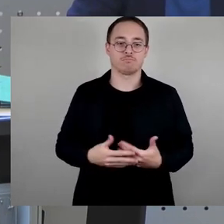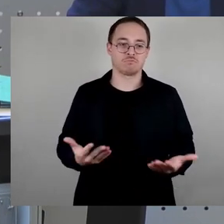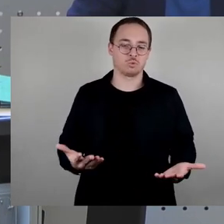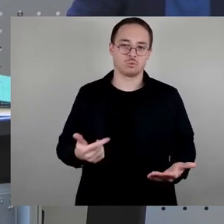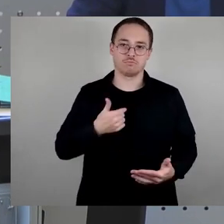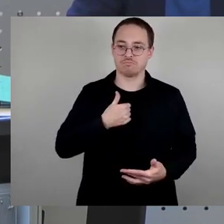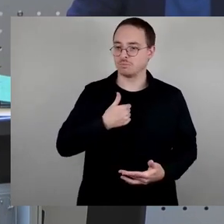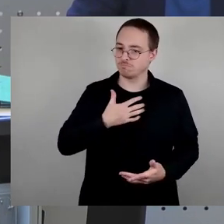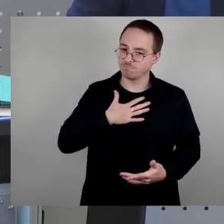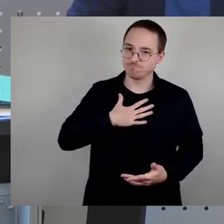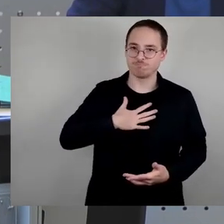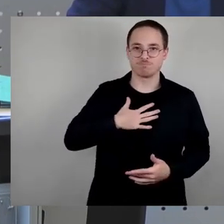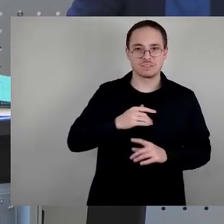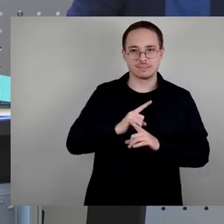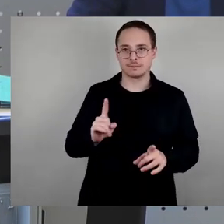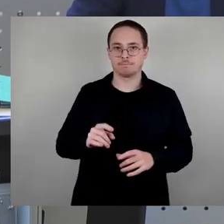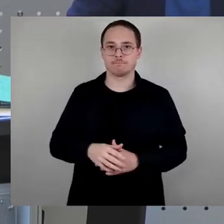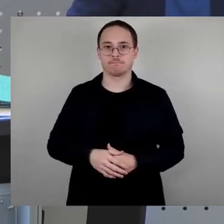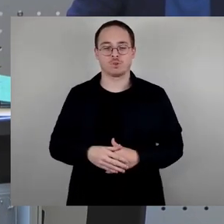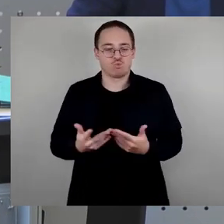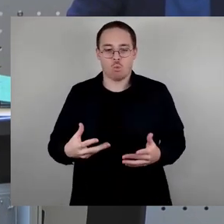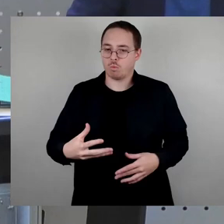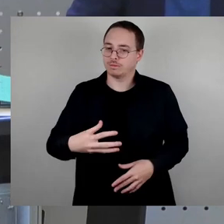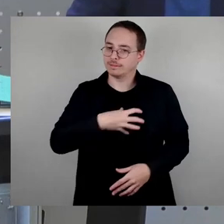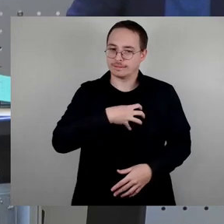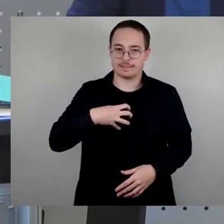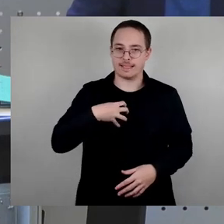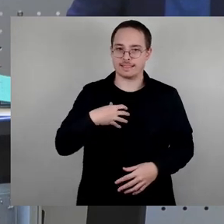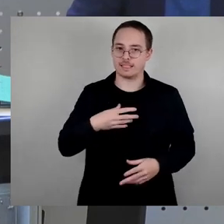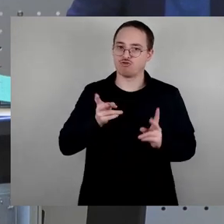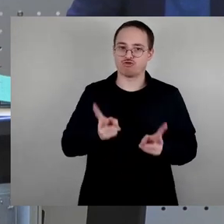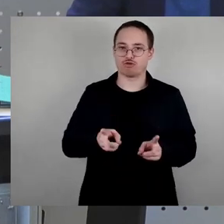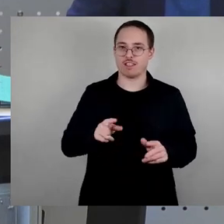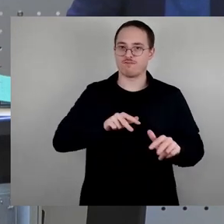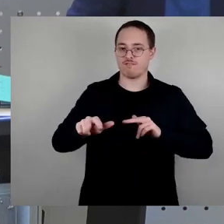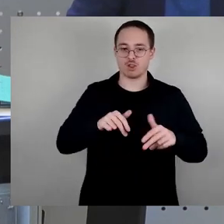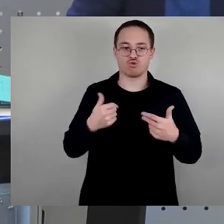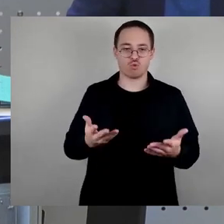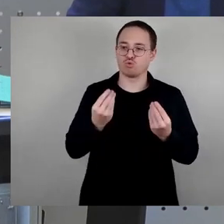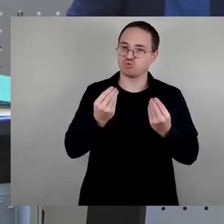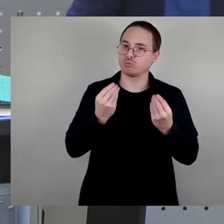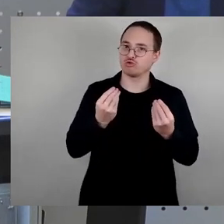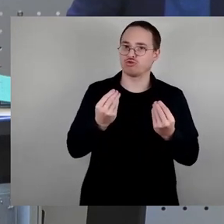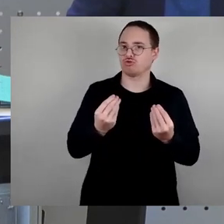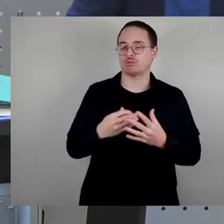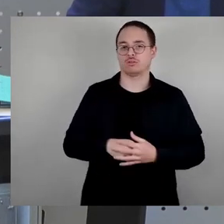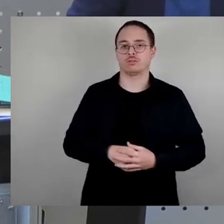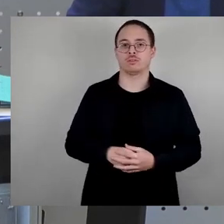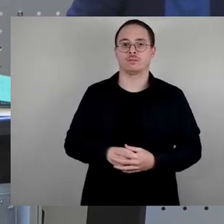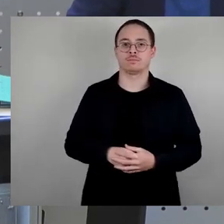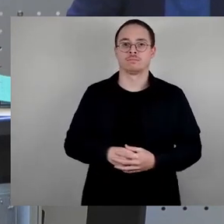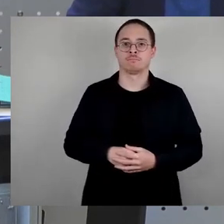in der Dresdner Stadtverwaltung systematisch. Sie tritt überall dort auf, wo die Zuständigkeit und damit auch die Verantwortung bei